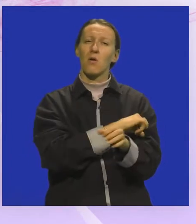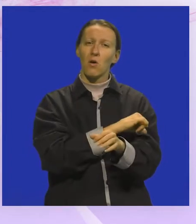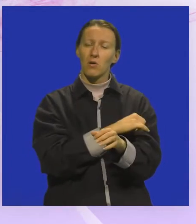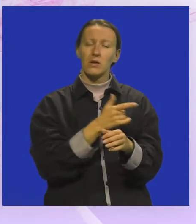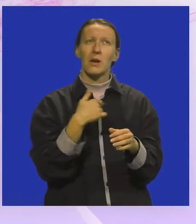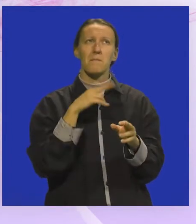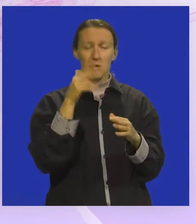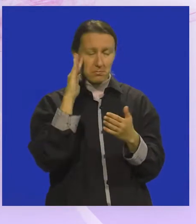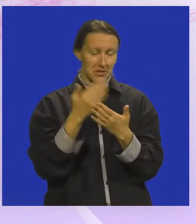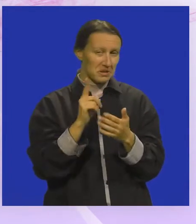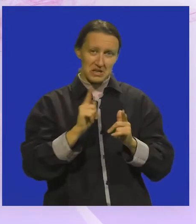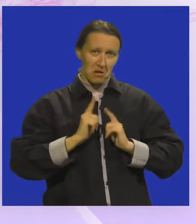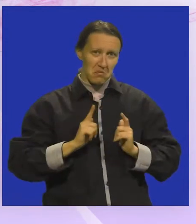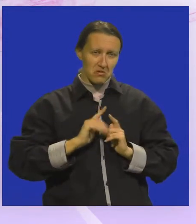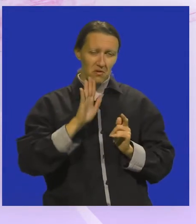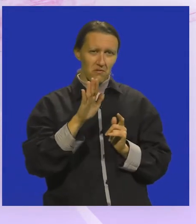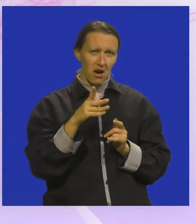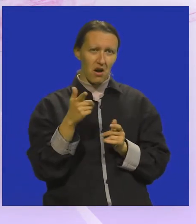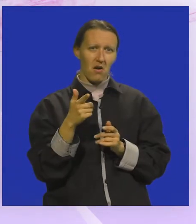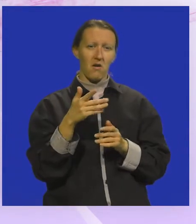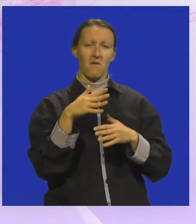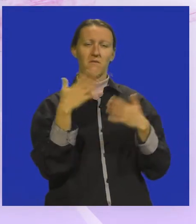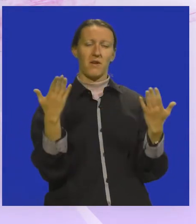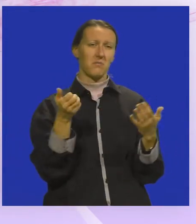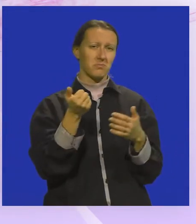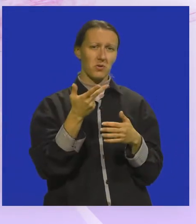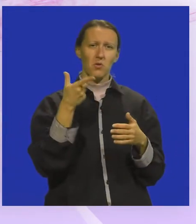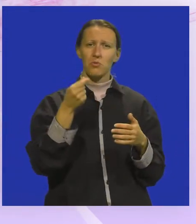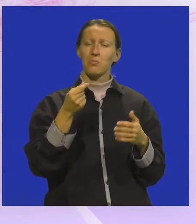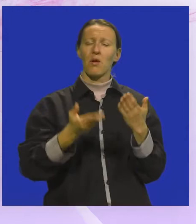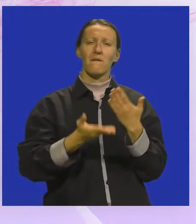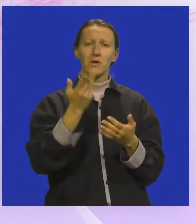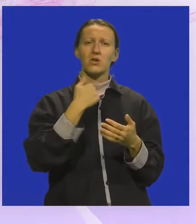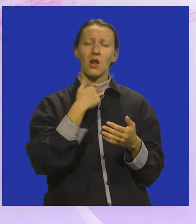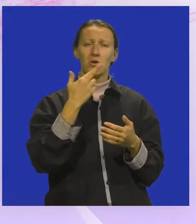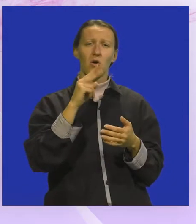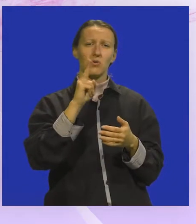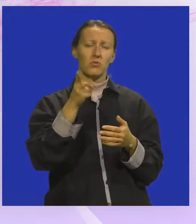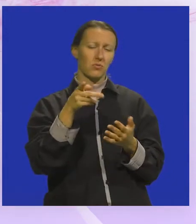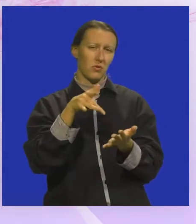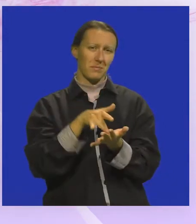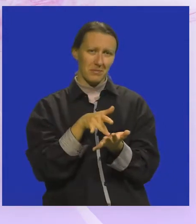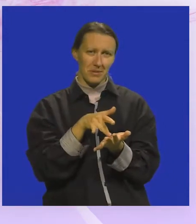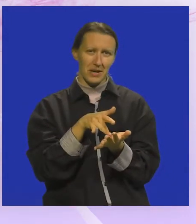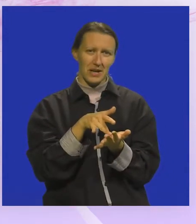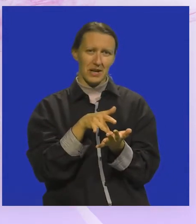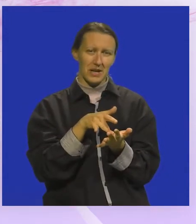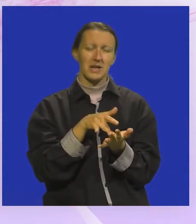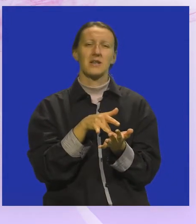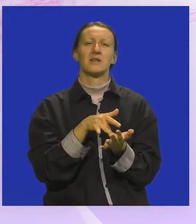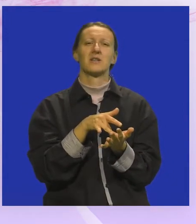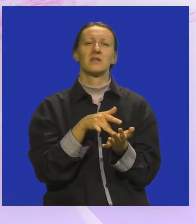Pa, moram priznat da nisu očekivali ovog ku premoću u pobjedi, dakle, gotovo duplo više glasova drugo plasiranog stabla.